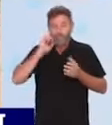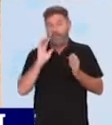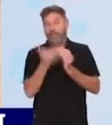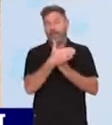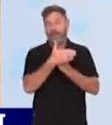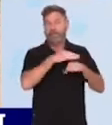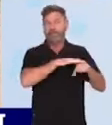les deux pays. Merci Patrick.